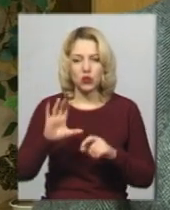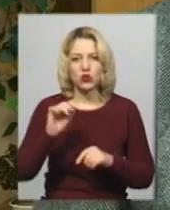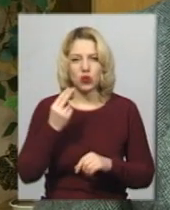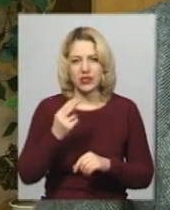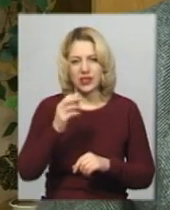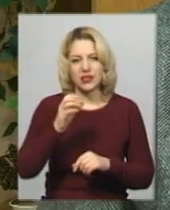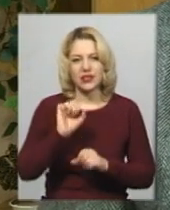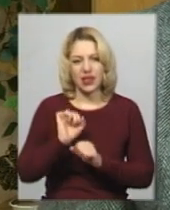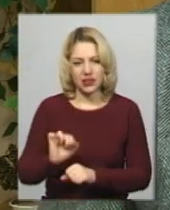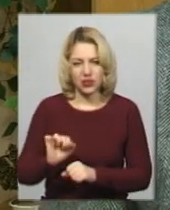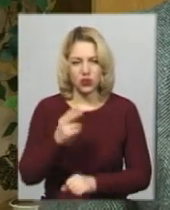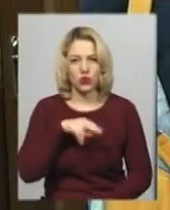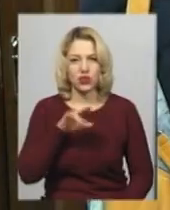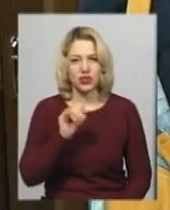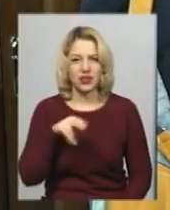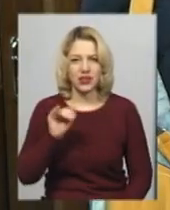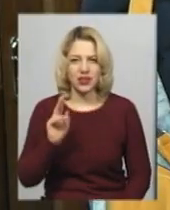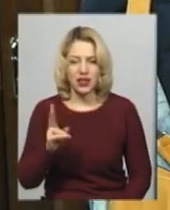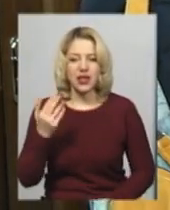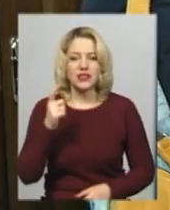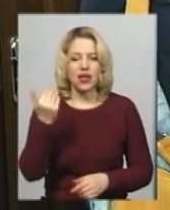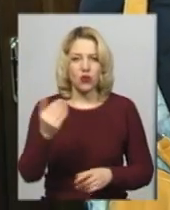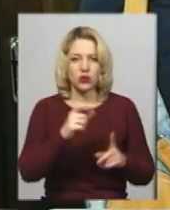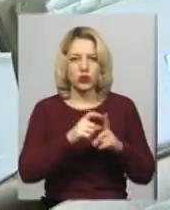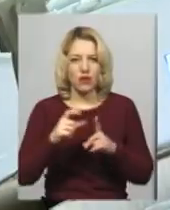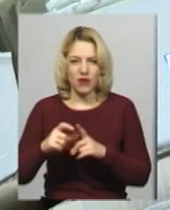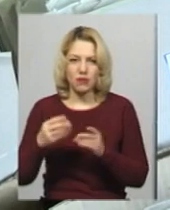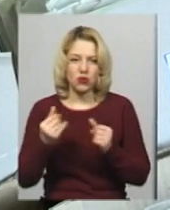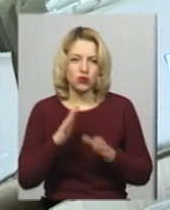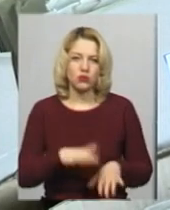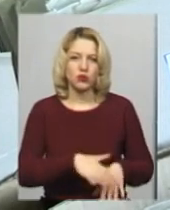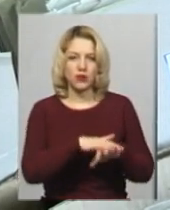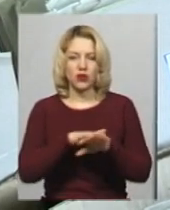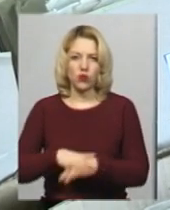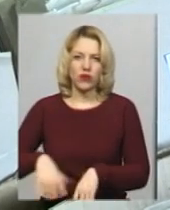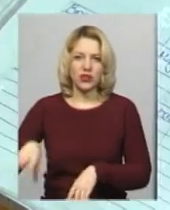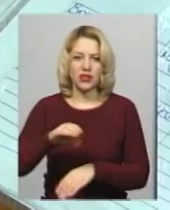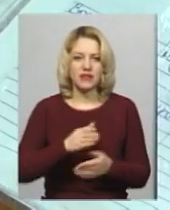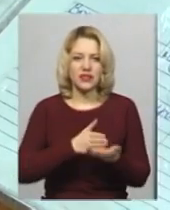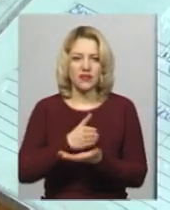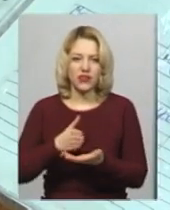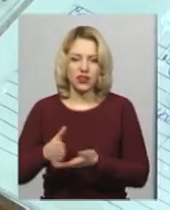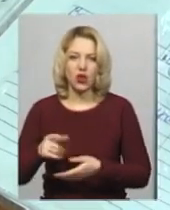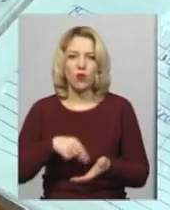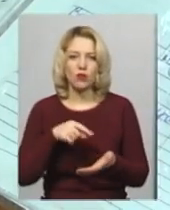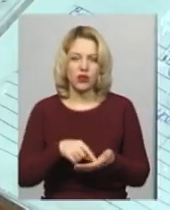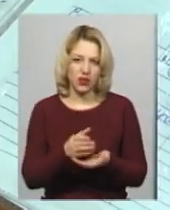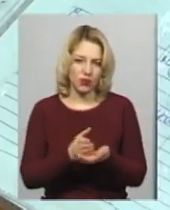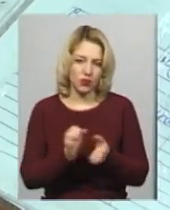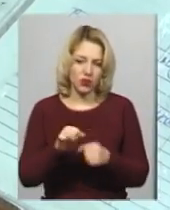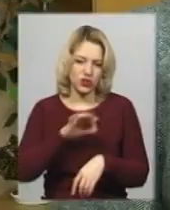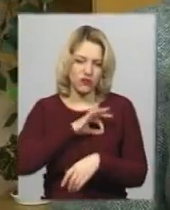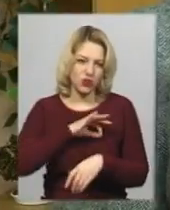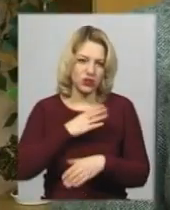облдержадміністрації Микола Дідик. За його словами, кошти перераховуватимуться на усі види житлово-комунальних послуг. Використати їх можна на